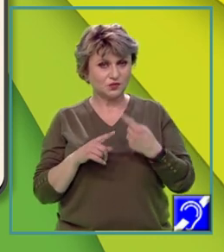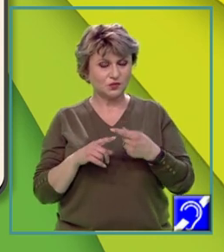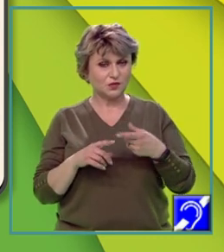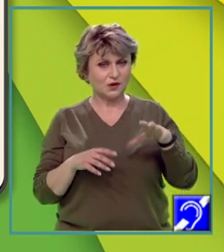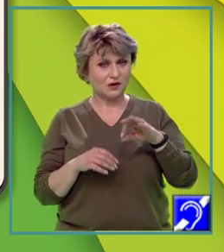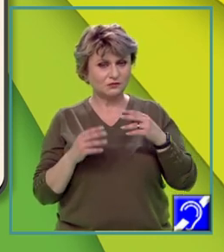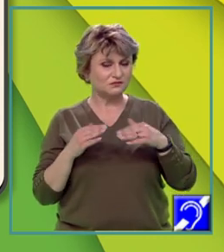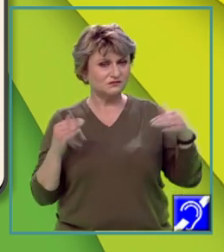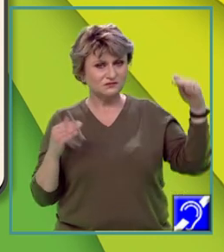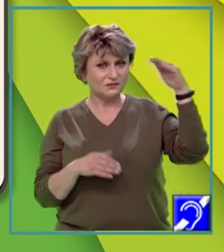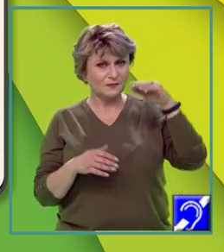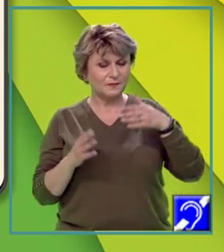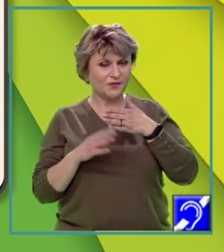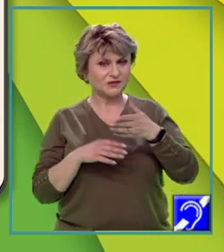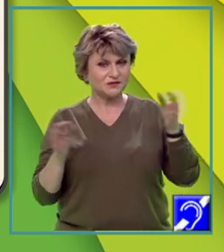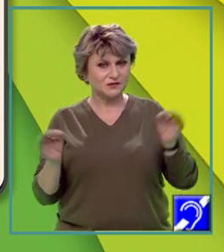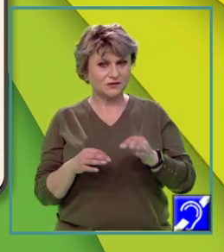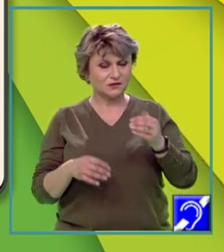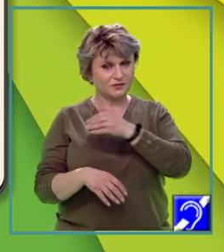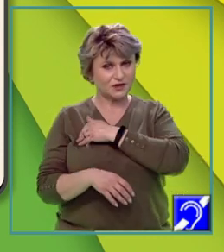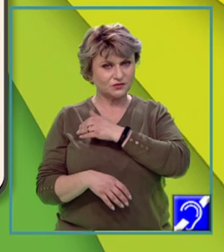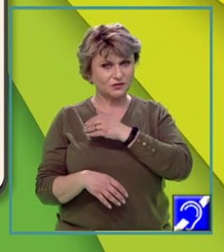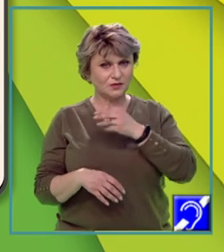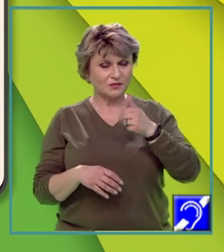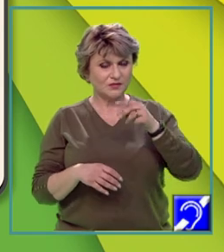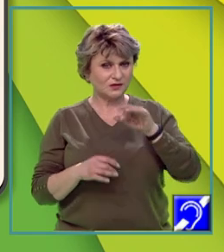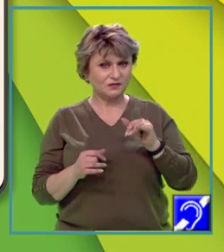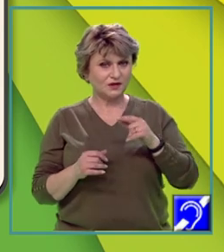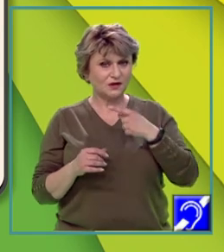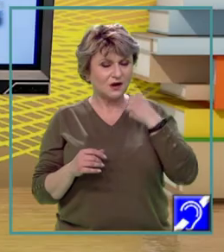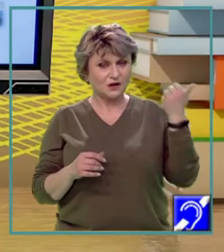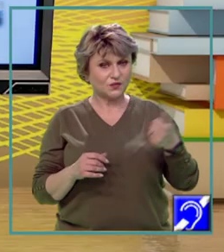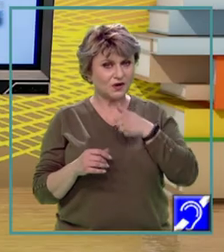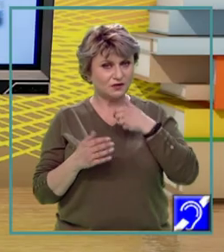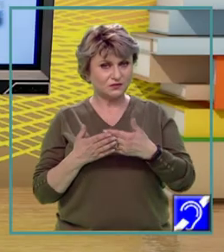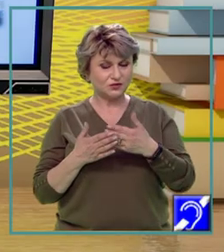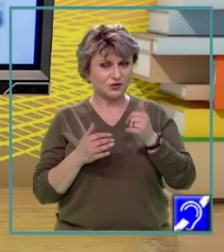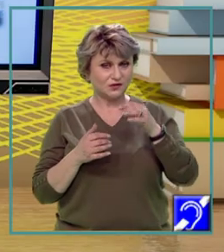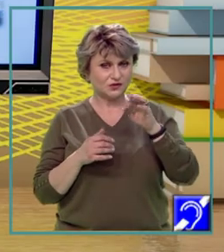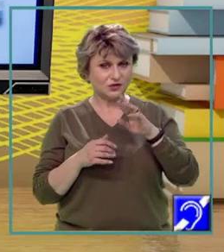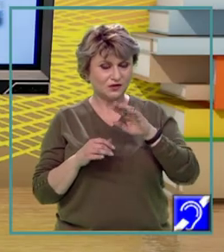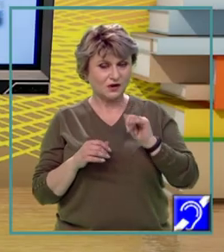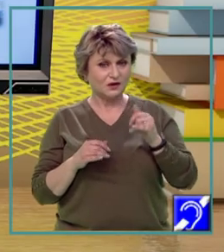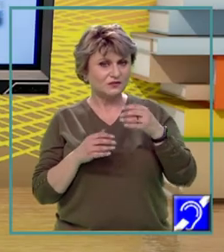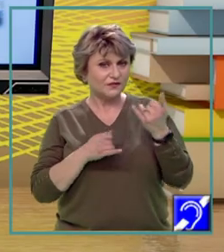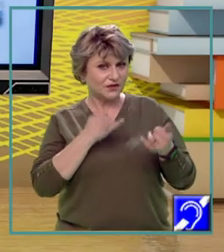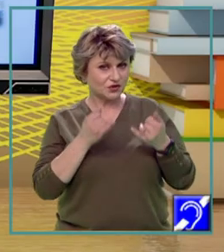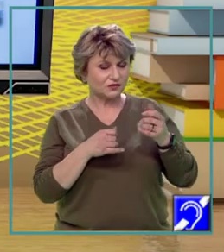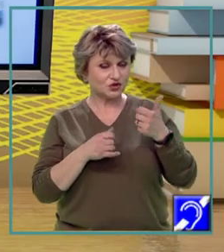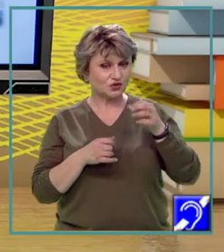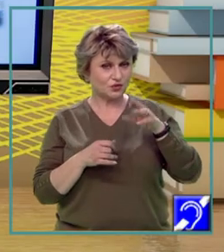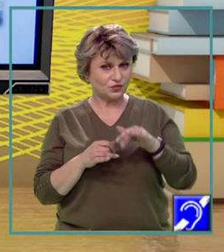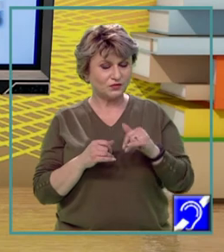altitudinea prin scăderea temperaturilor medii anuale. Etajarea vegetației și a solurilor